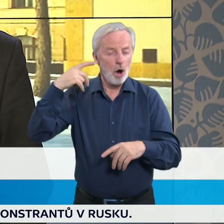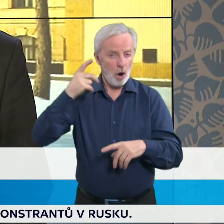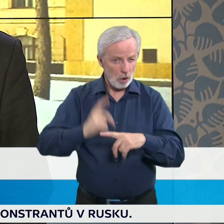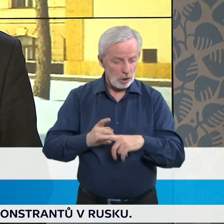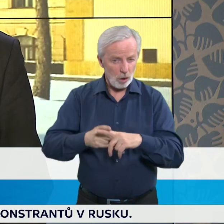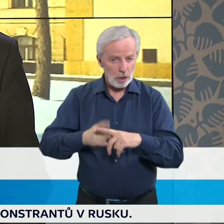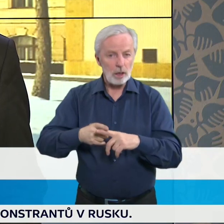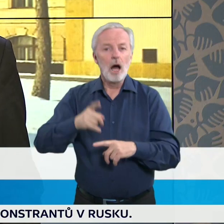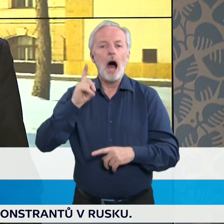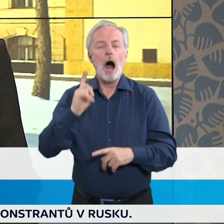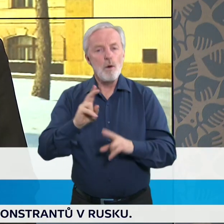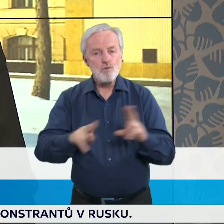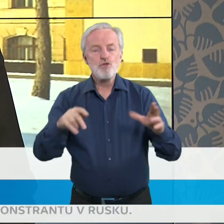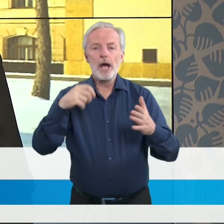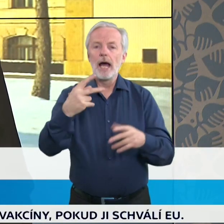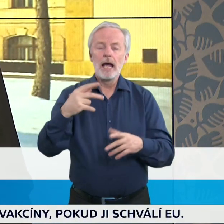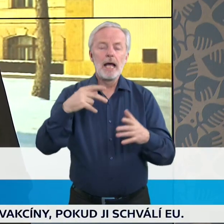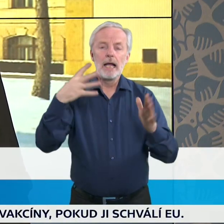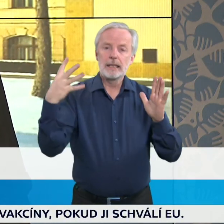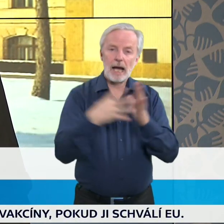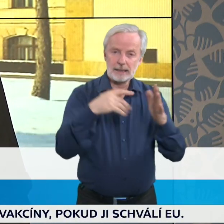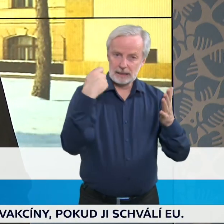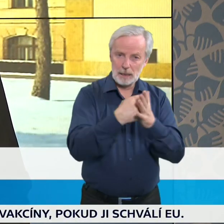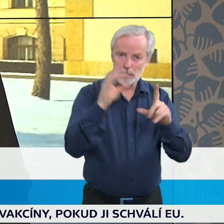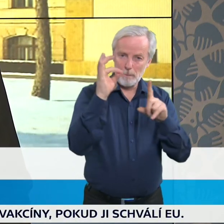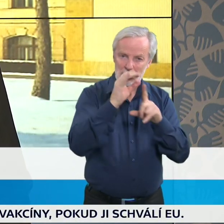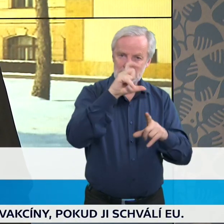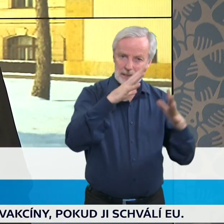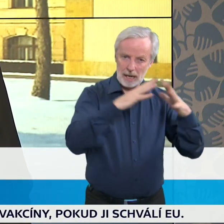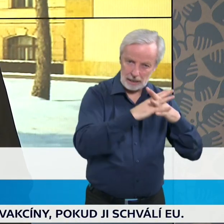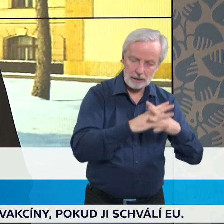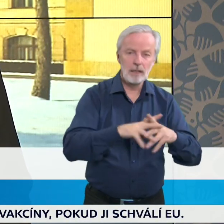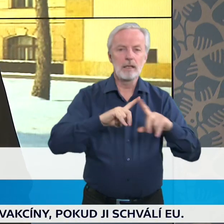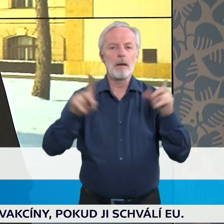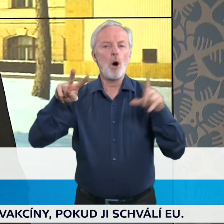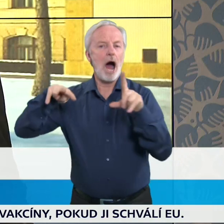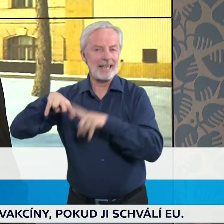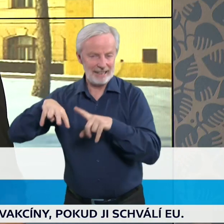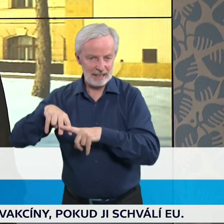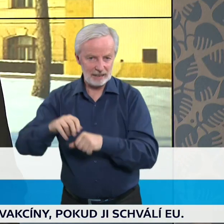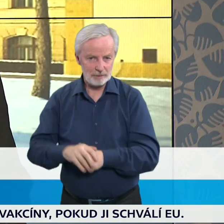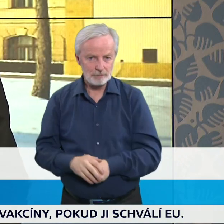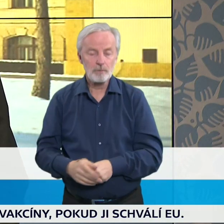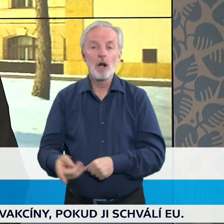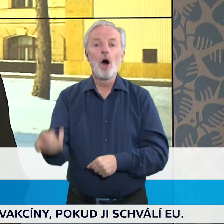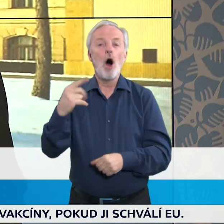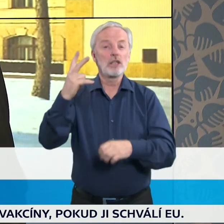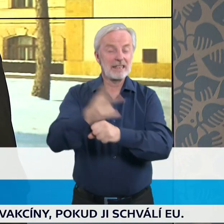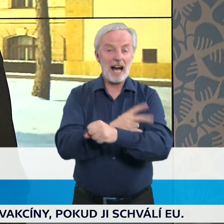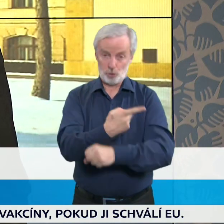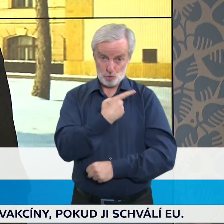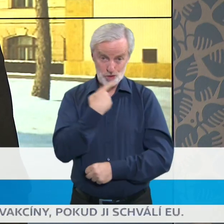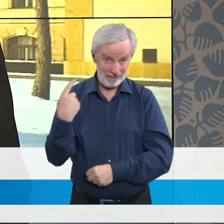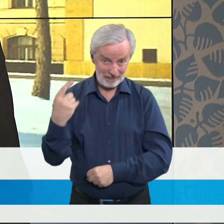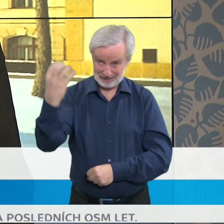V případě červených zemí, tak tam kromě teda stejné povinnosti, tudíž testu před cestou do České